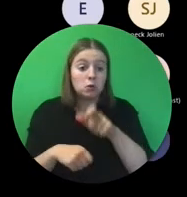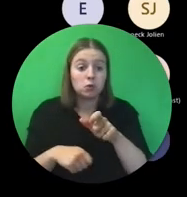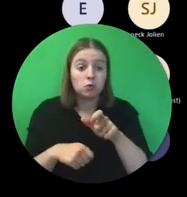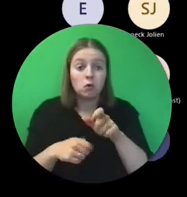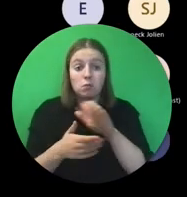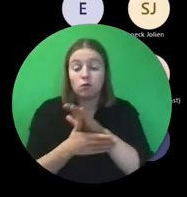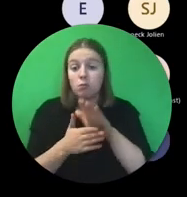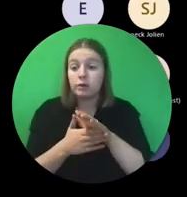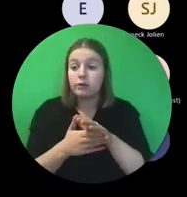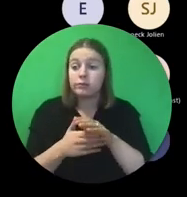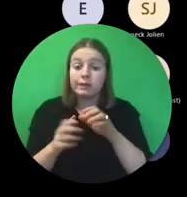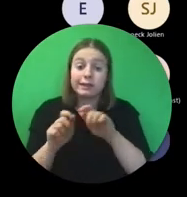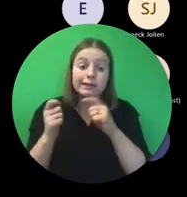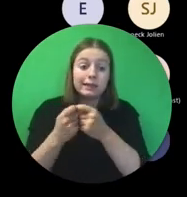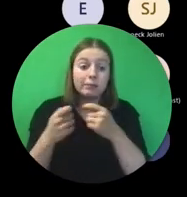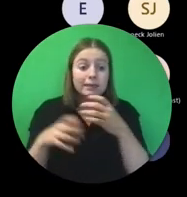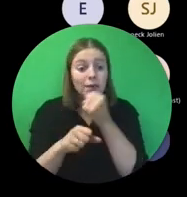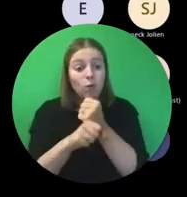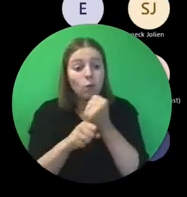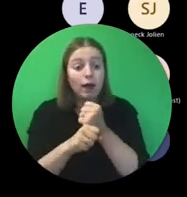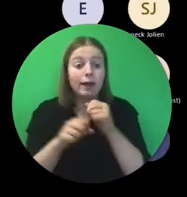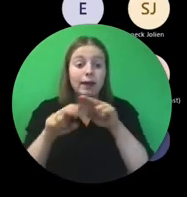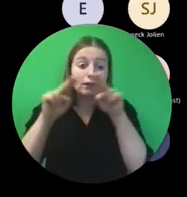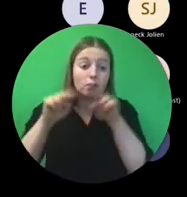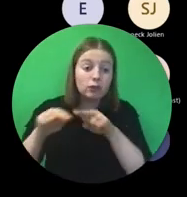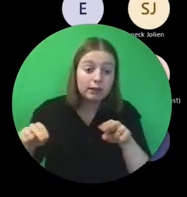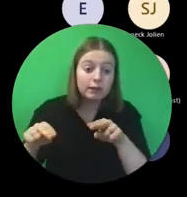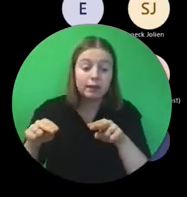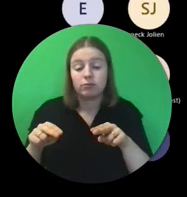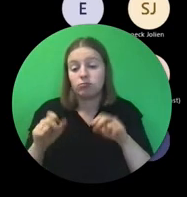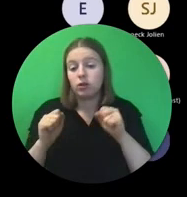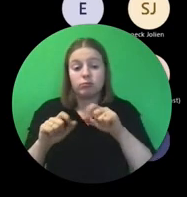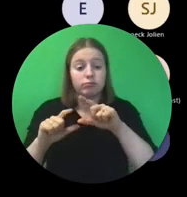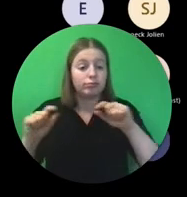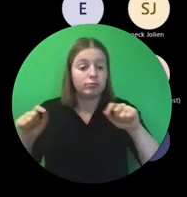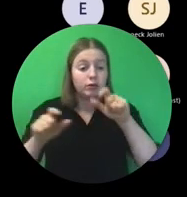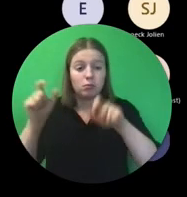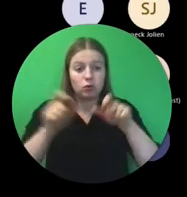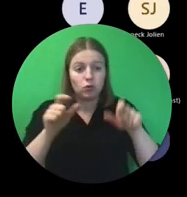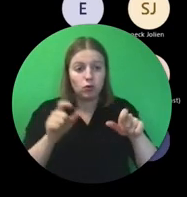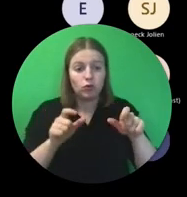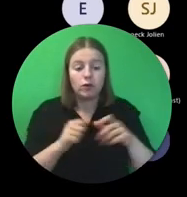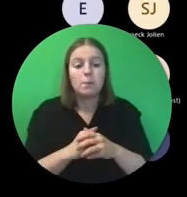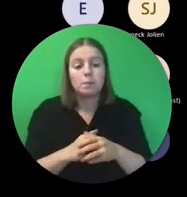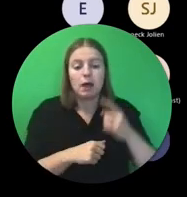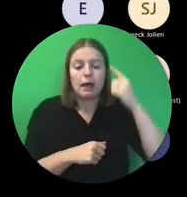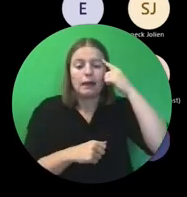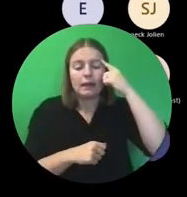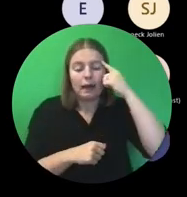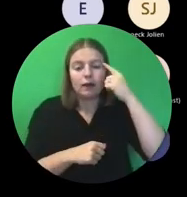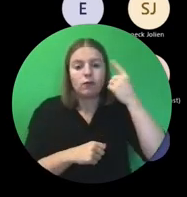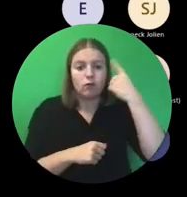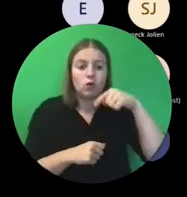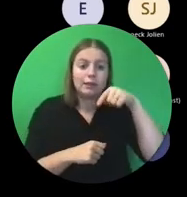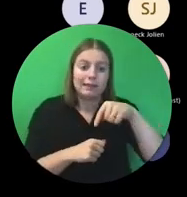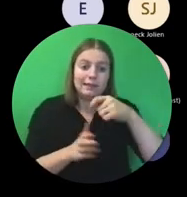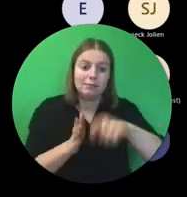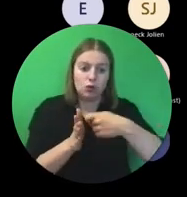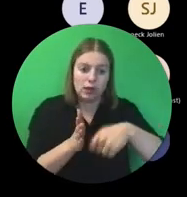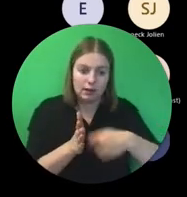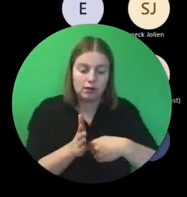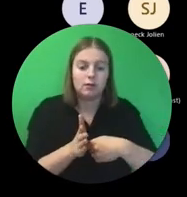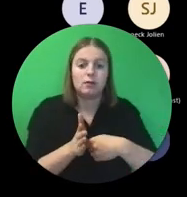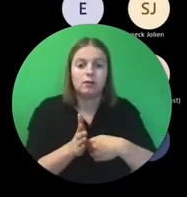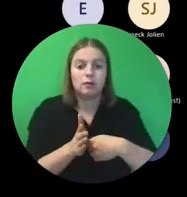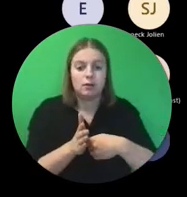internationalisering zijn. Dat kunnen dus verschillende mensen zijn. Maar ik ga ervan uit in deze projecten en voor